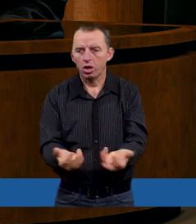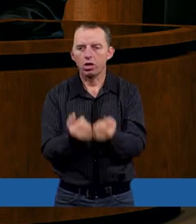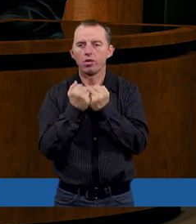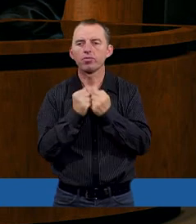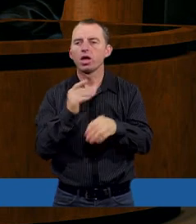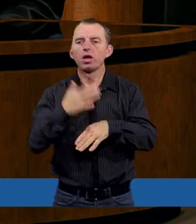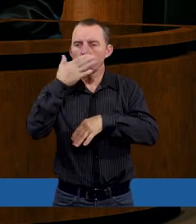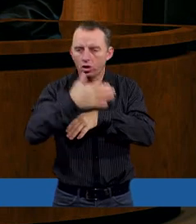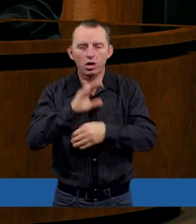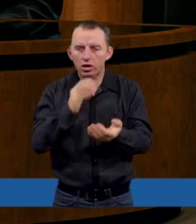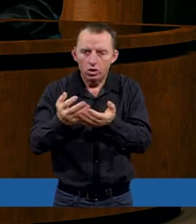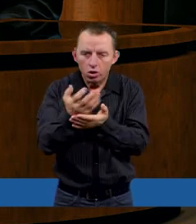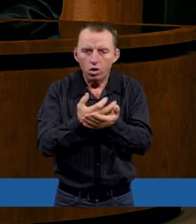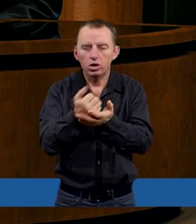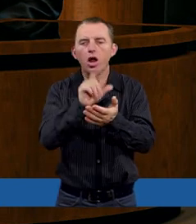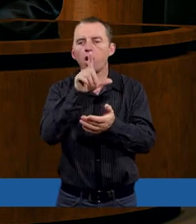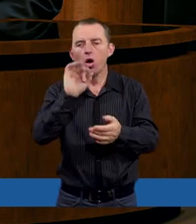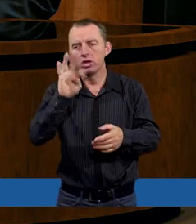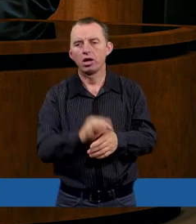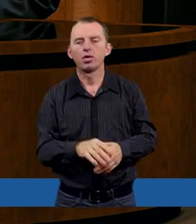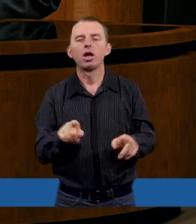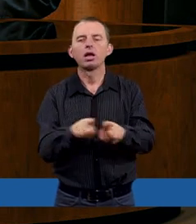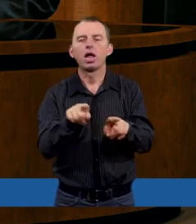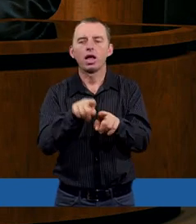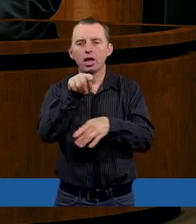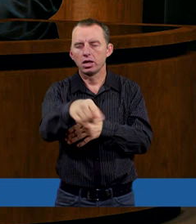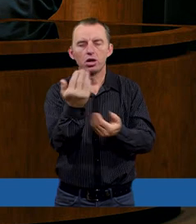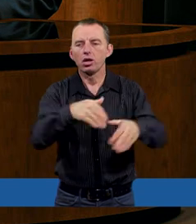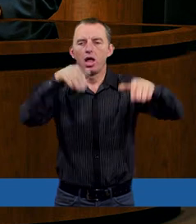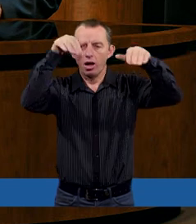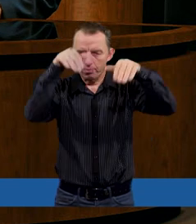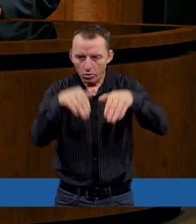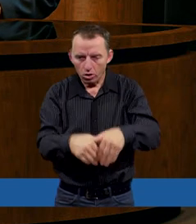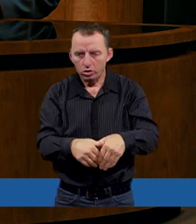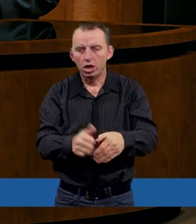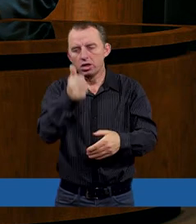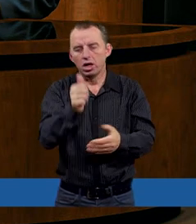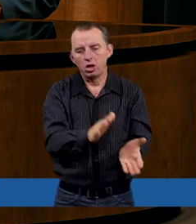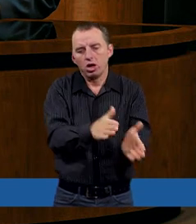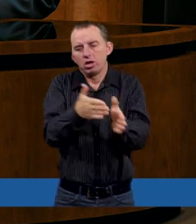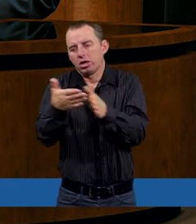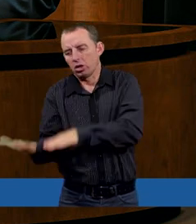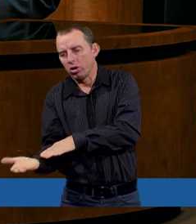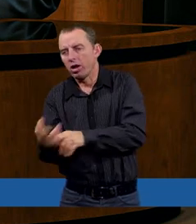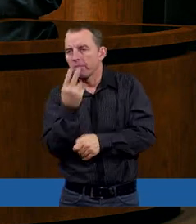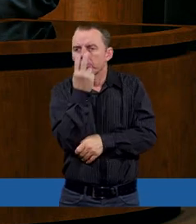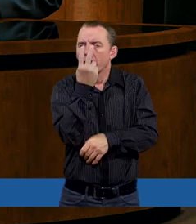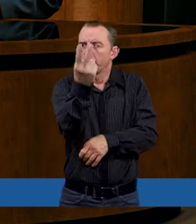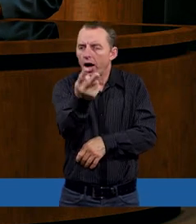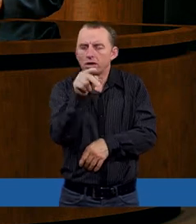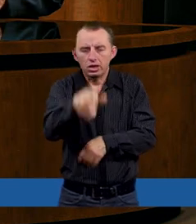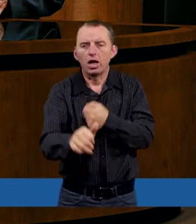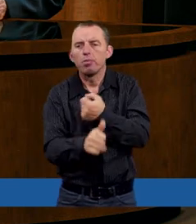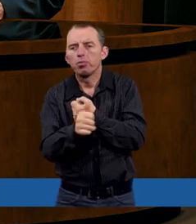do końca nie skorzystali z tej łaski. I dlatego nie można tak jednostronnie patrzeć z tych